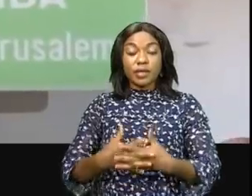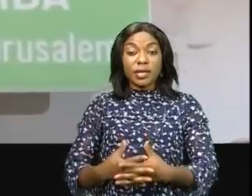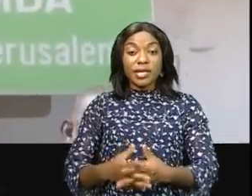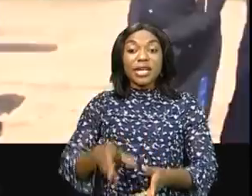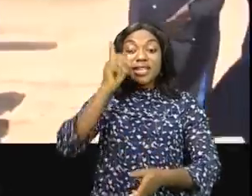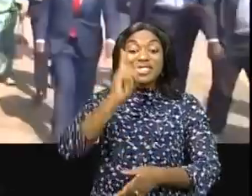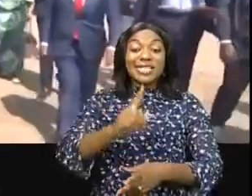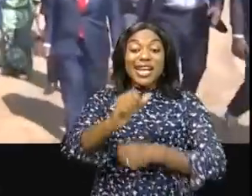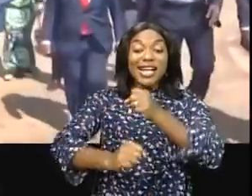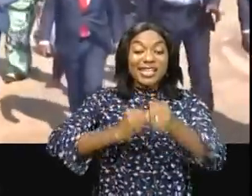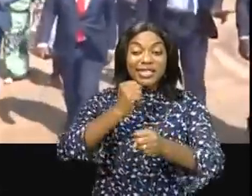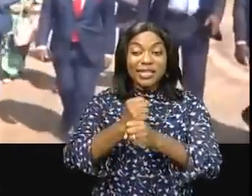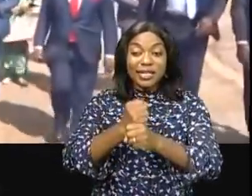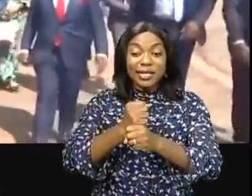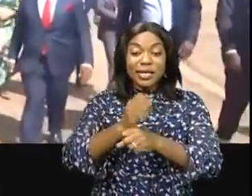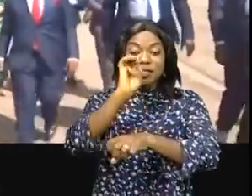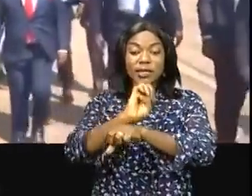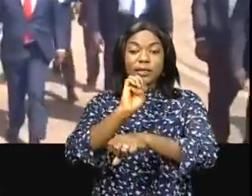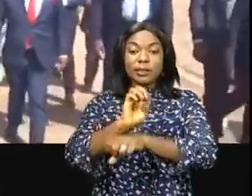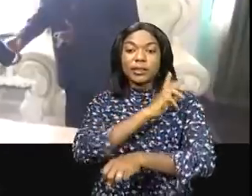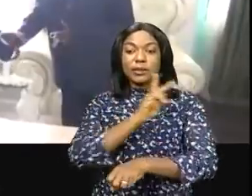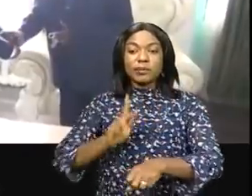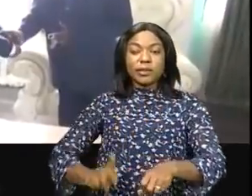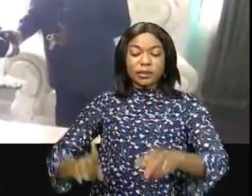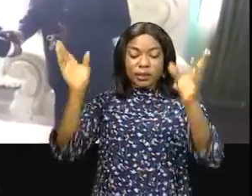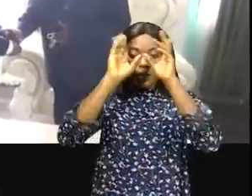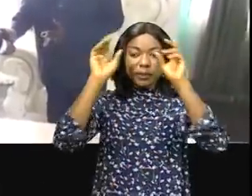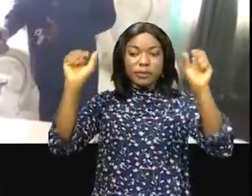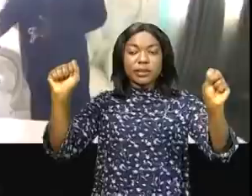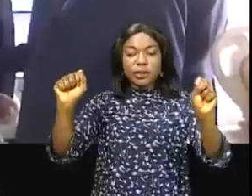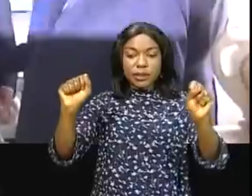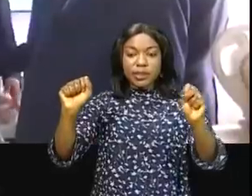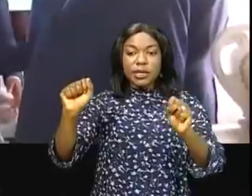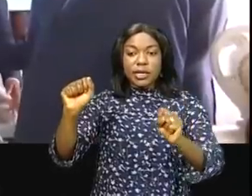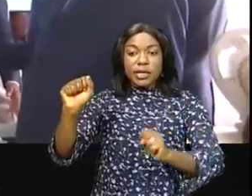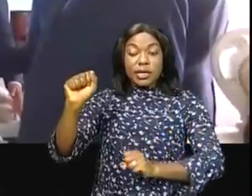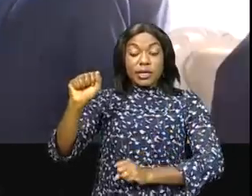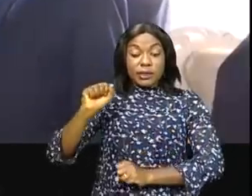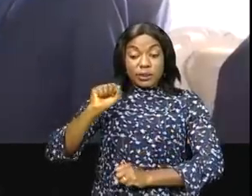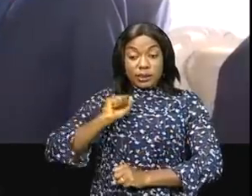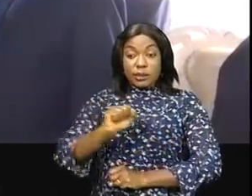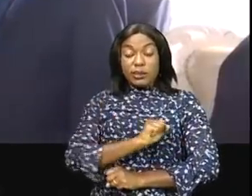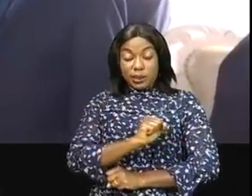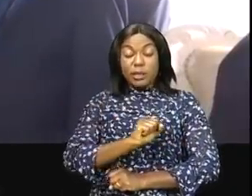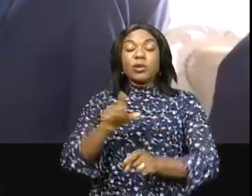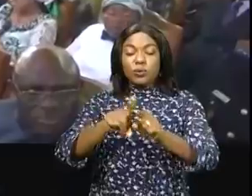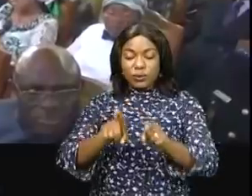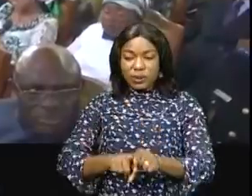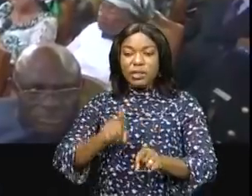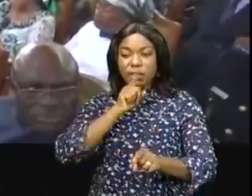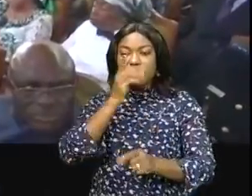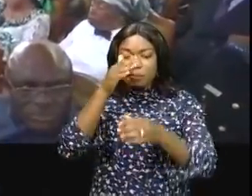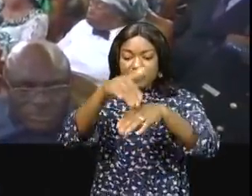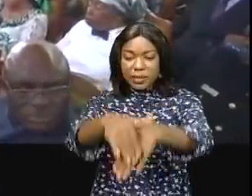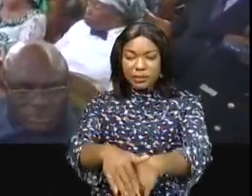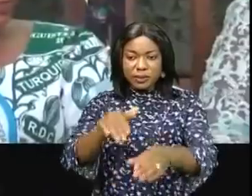quimbanguiste, le président du Sénat, l'honorable Modeste Baatil Kwebo, et quelques membres de son bureau ont pris par activement à l